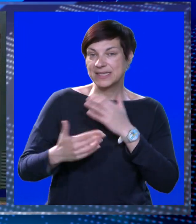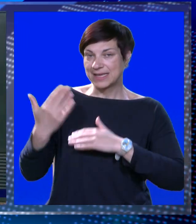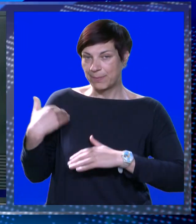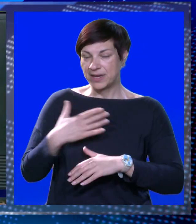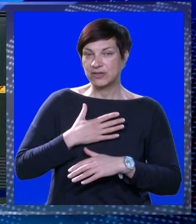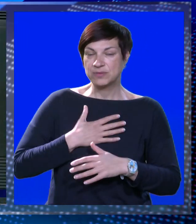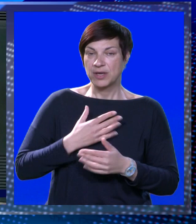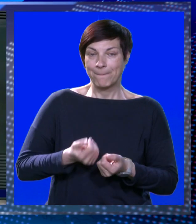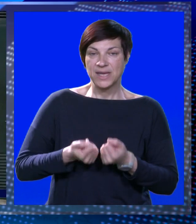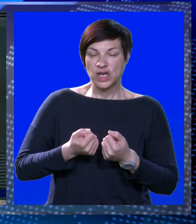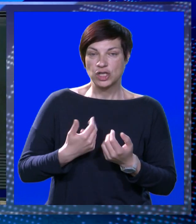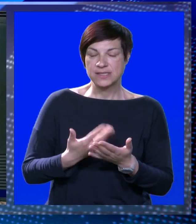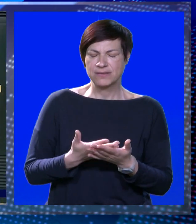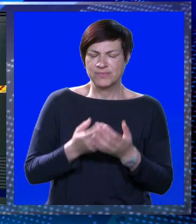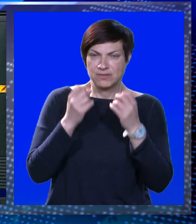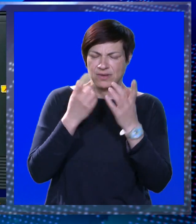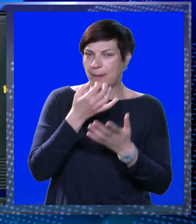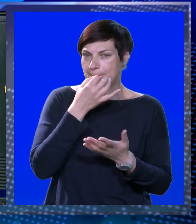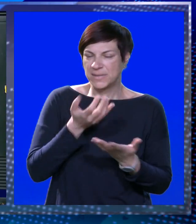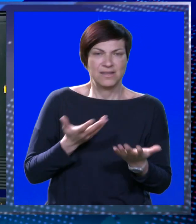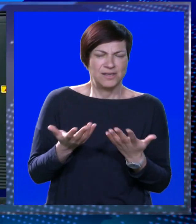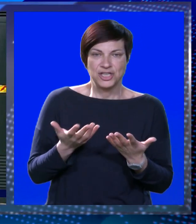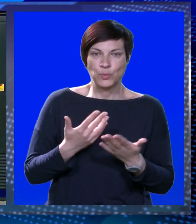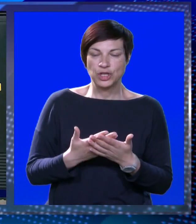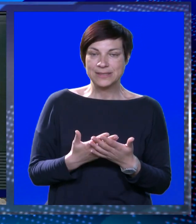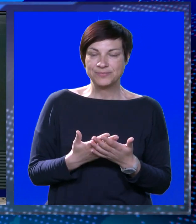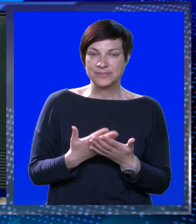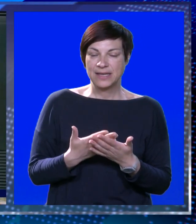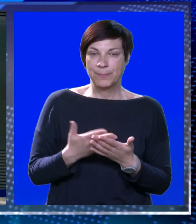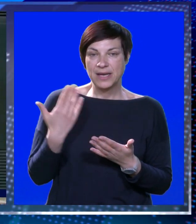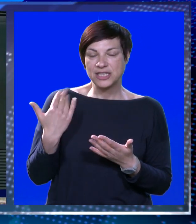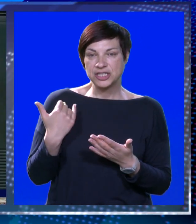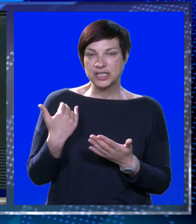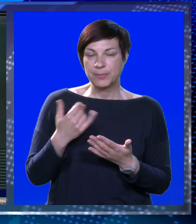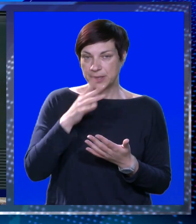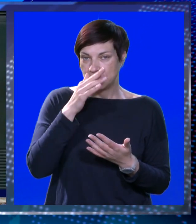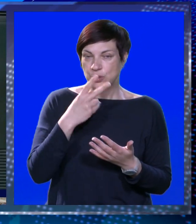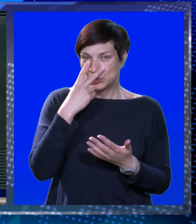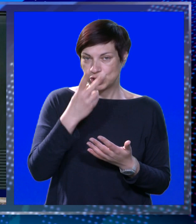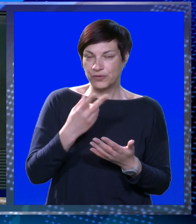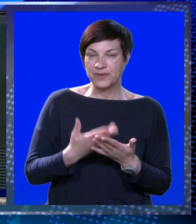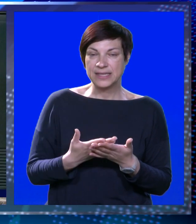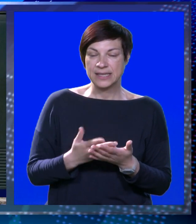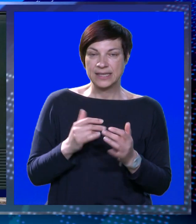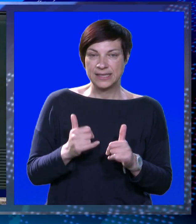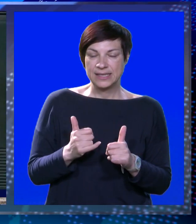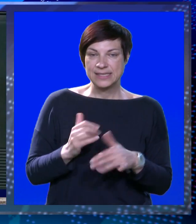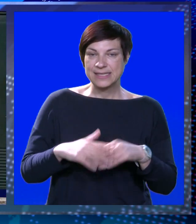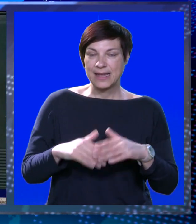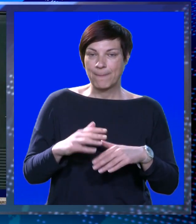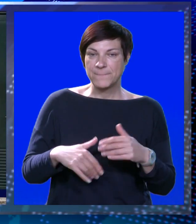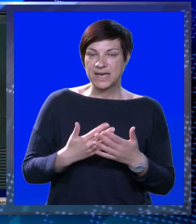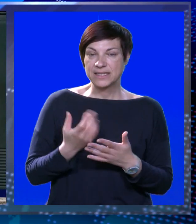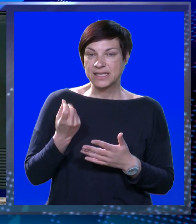maske i prije nego što smo ih mi nosili. I onda sam se uvijek pitala čemu to, baš je bilo nekako ih i ružno vidjeti. I onda sad